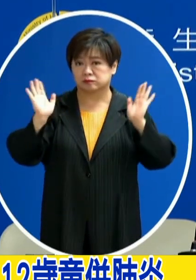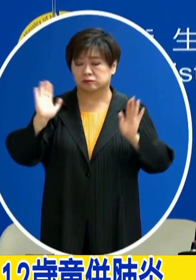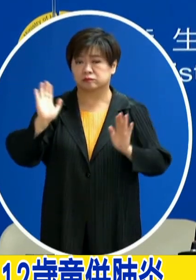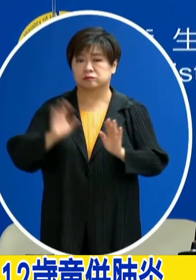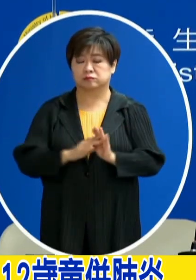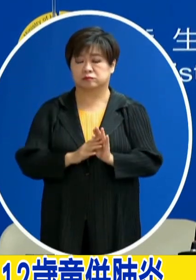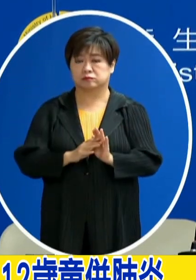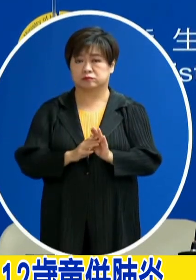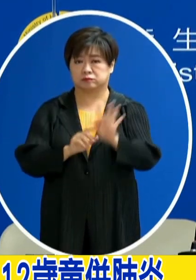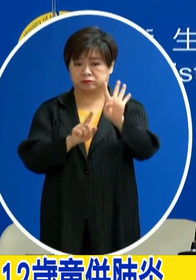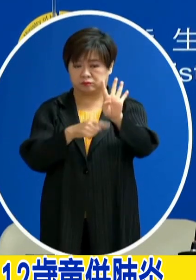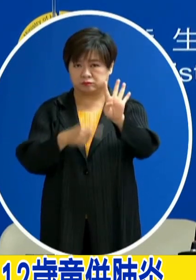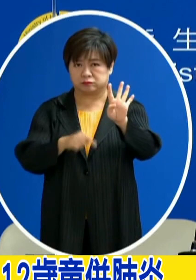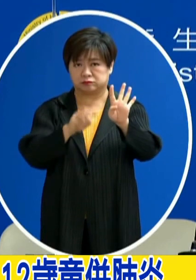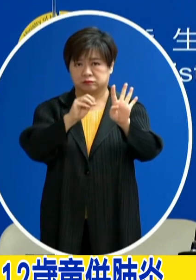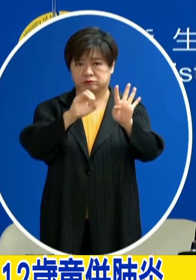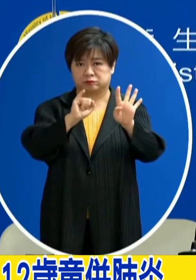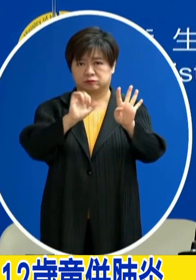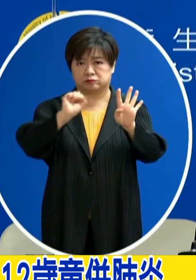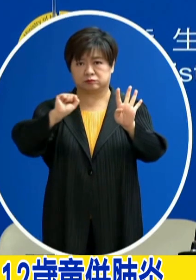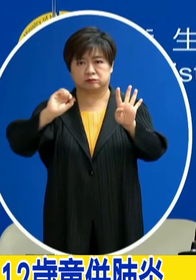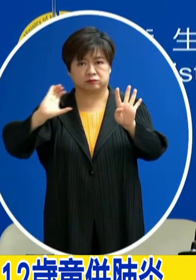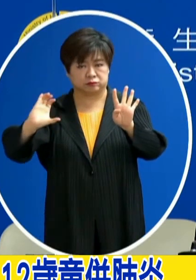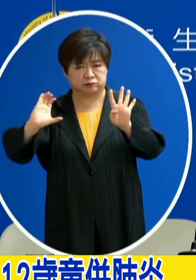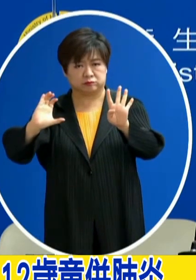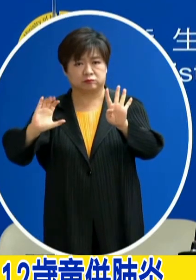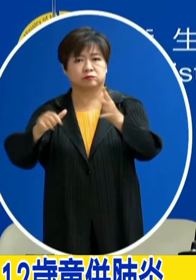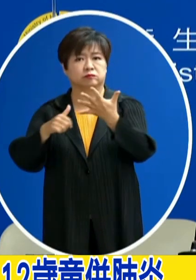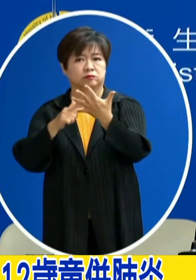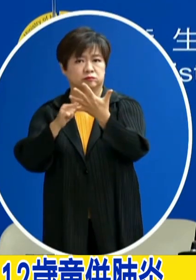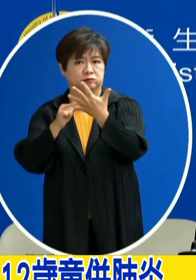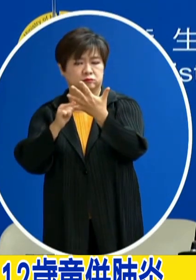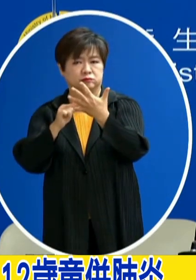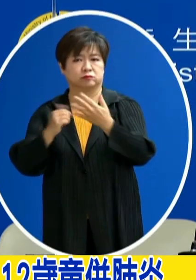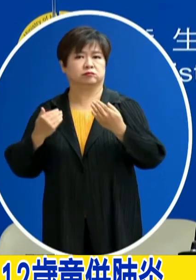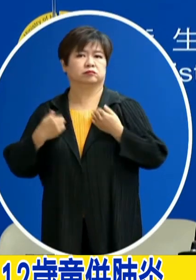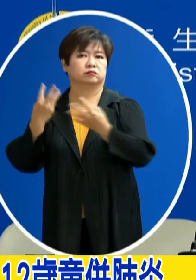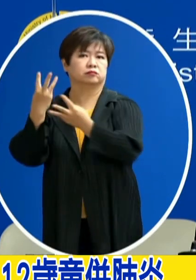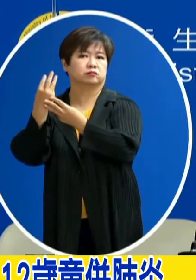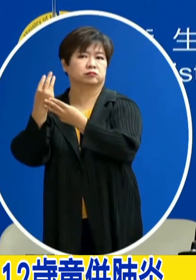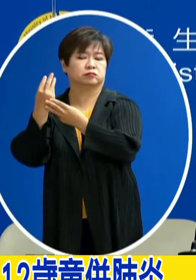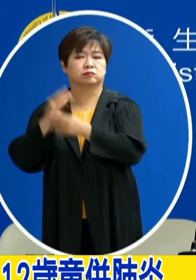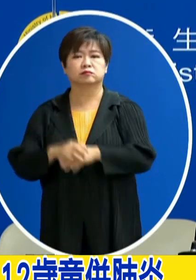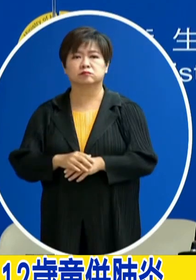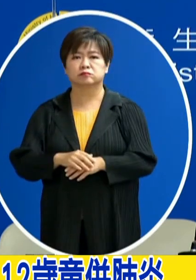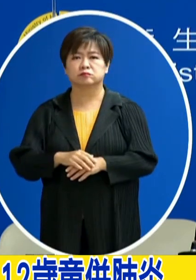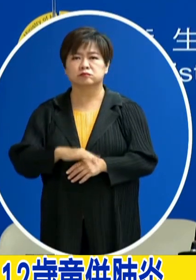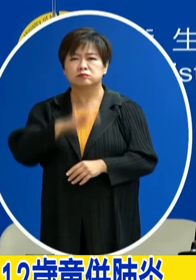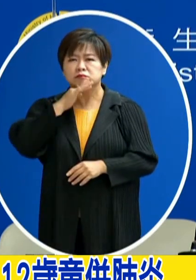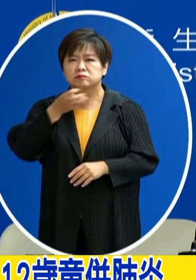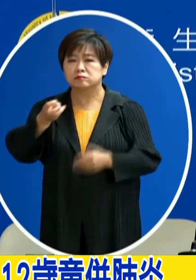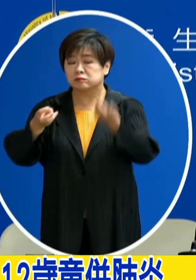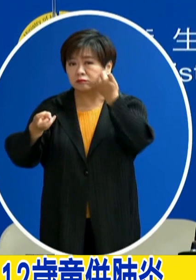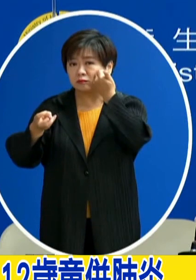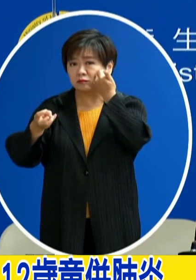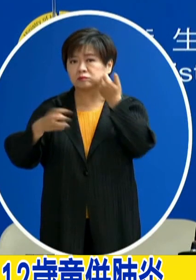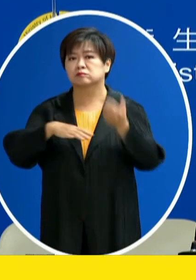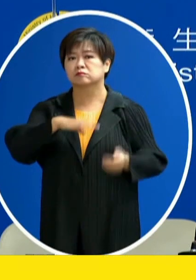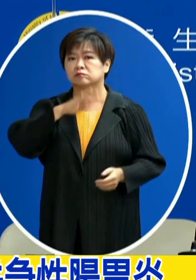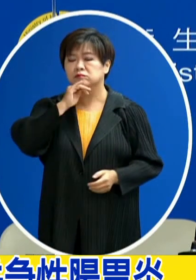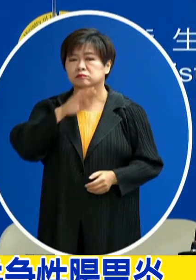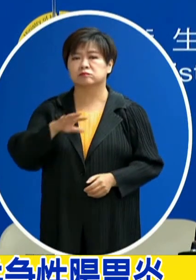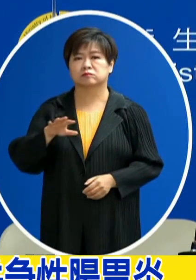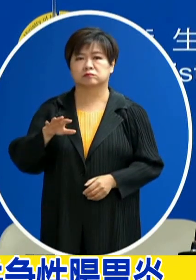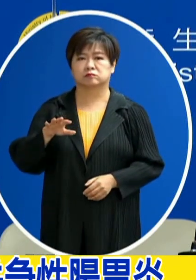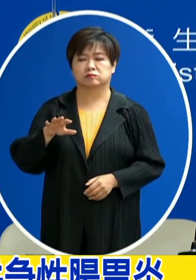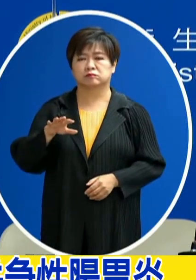位是miss C 那另外有一位是肺炎那從年紀最小的開始說明 最小的是二歲